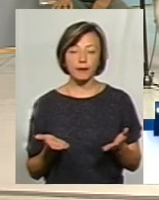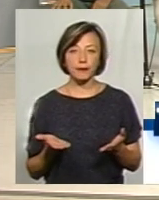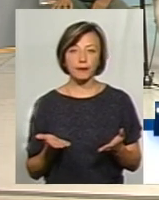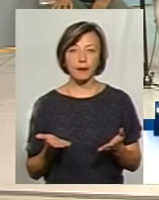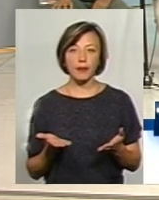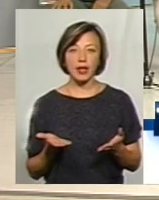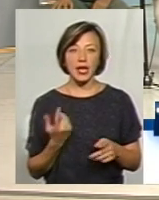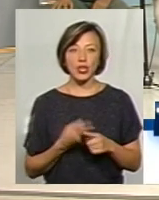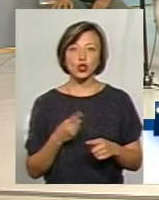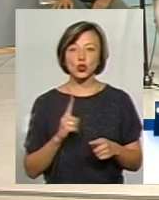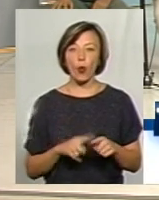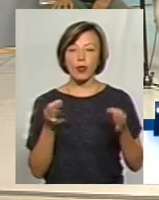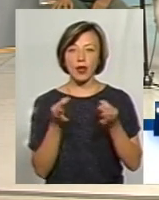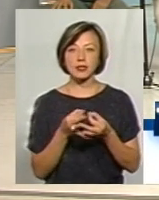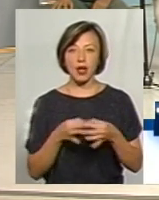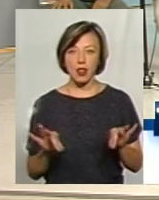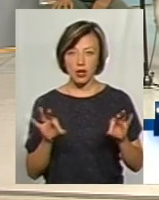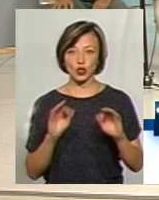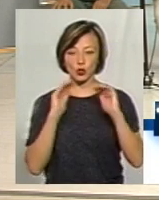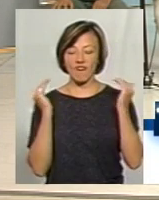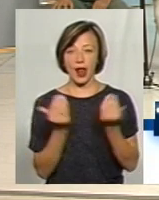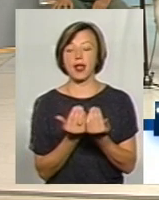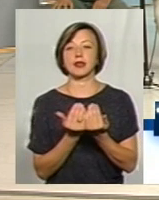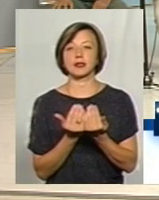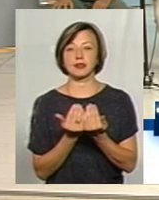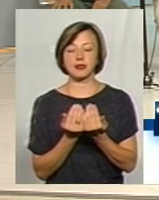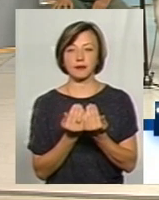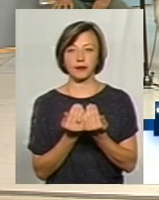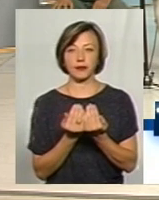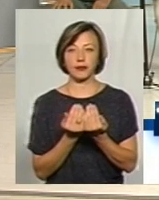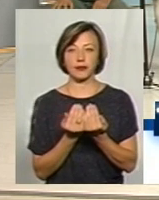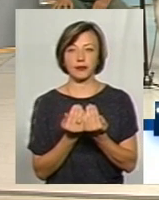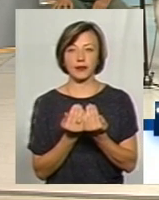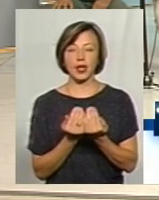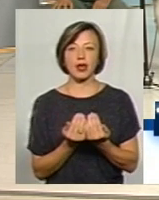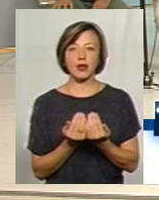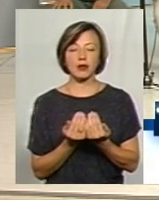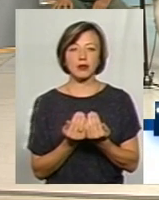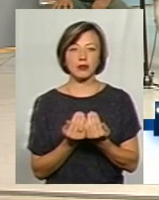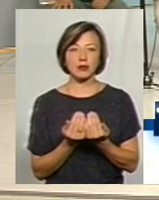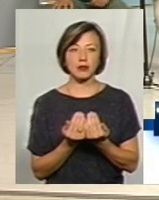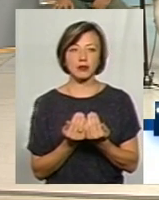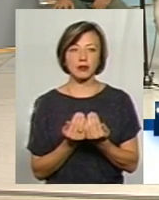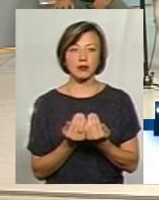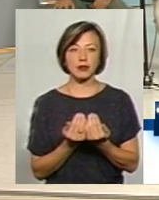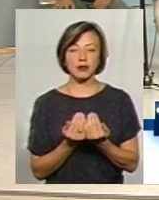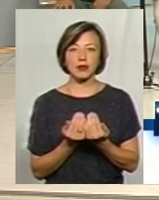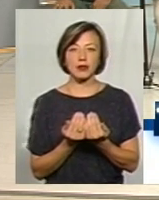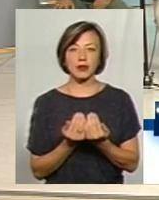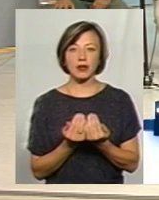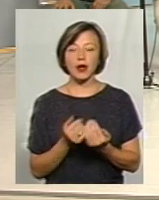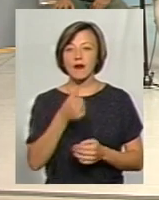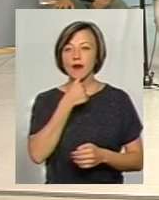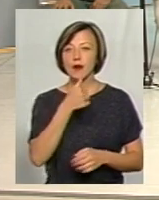кажуть, оцю незалежність, суверенність, почув, одержав на своїй